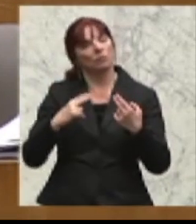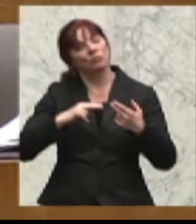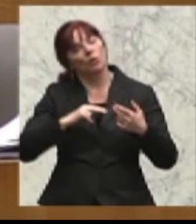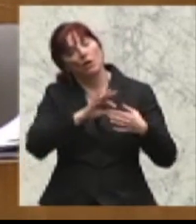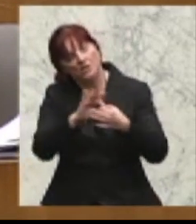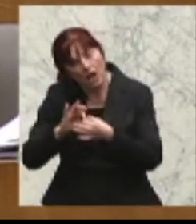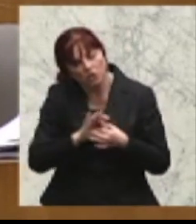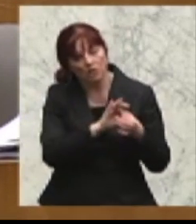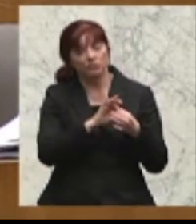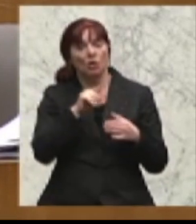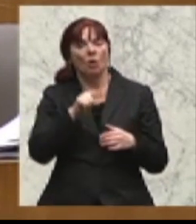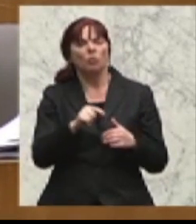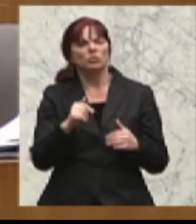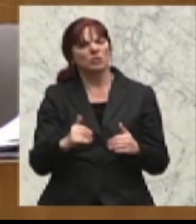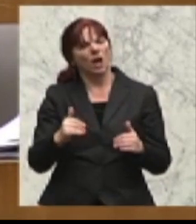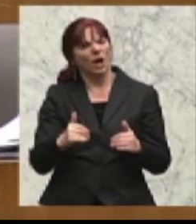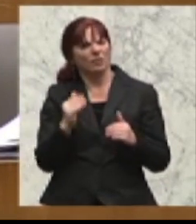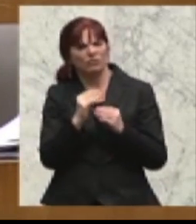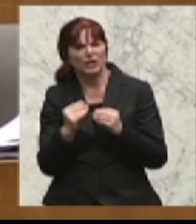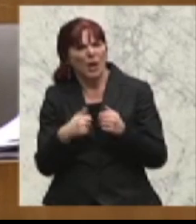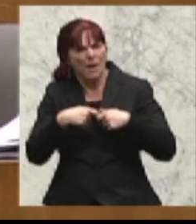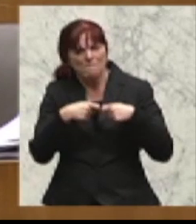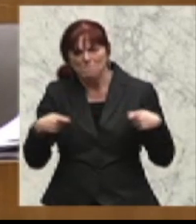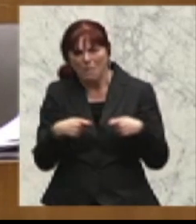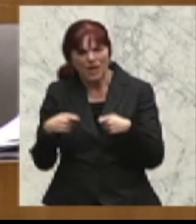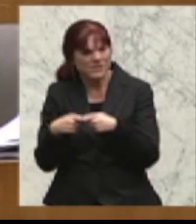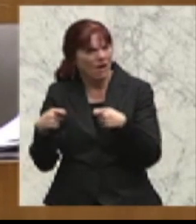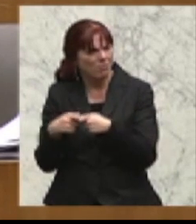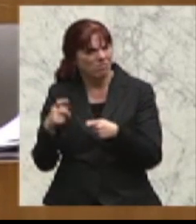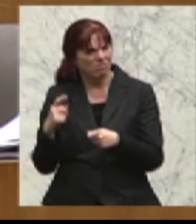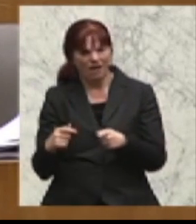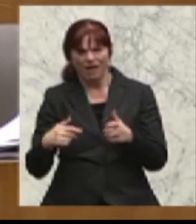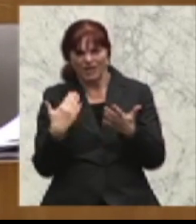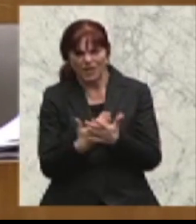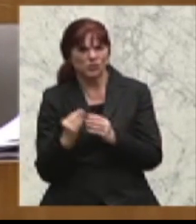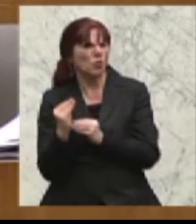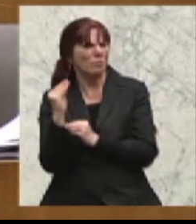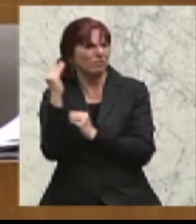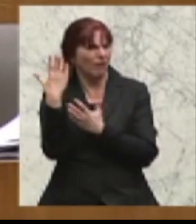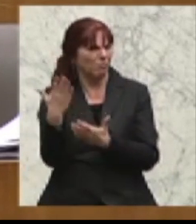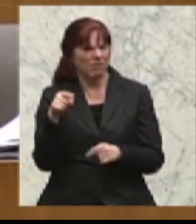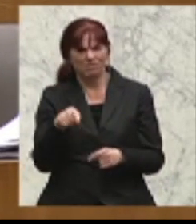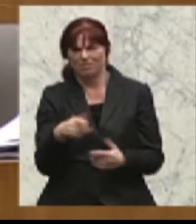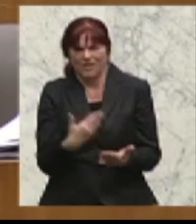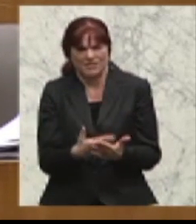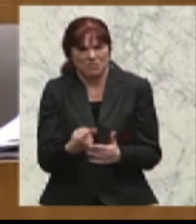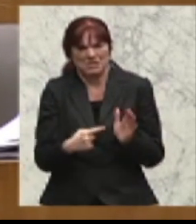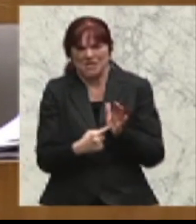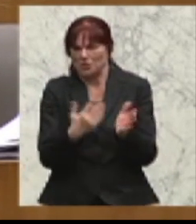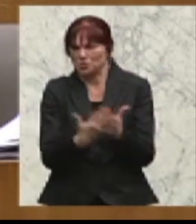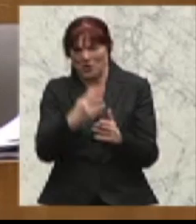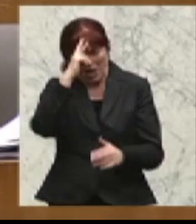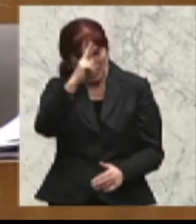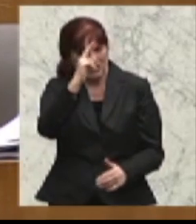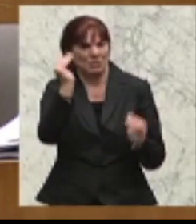einmal mehr durch diese überschießende und untaugliche Maßnahme entgegengebracht wird, die haben Sie wahrlich nicht verdient. Hier gebührt eigentlich die